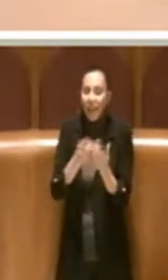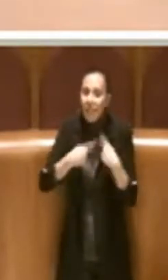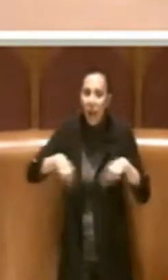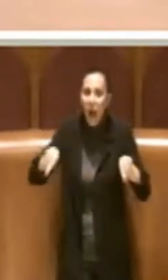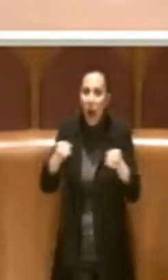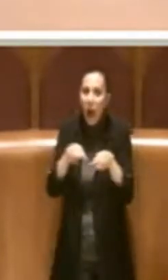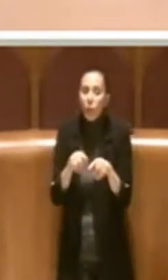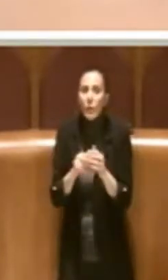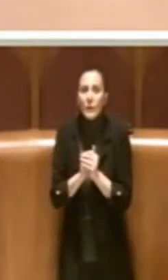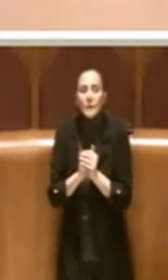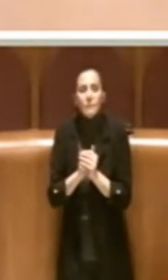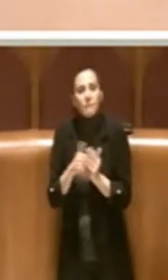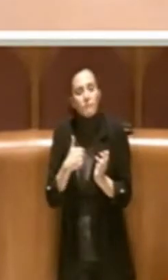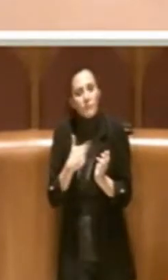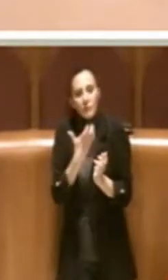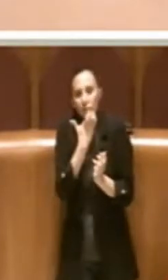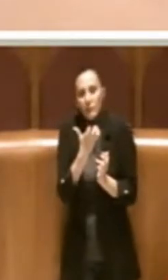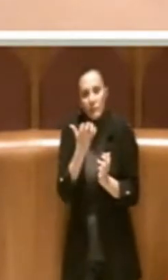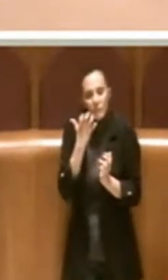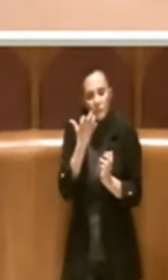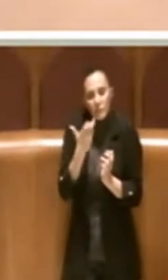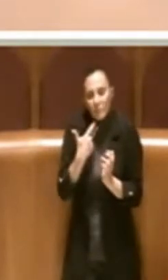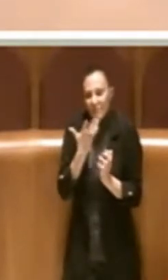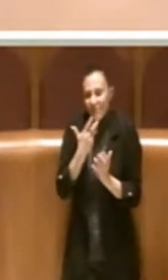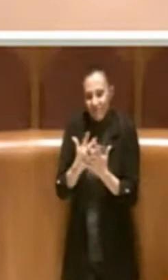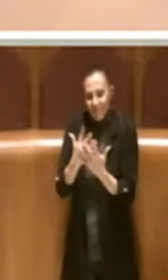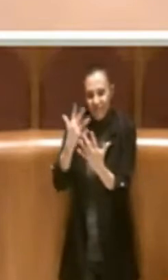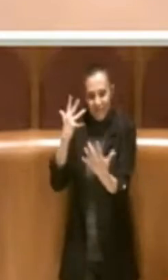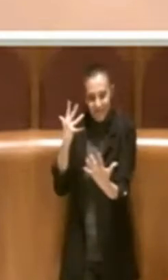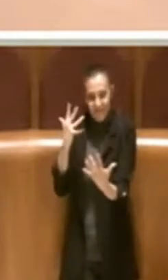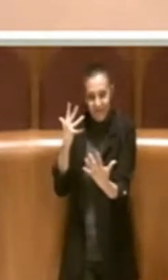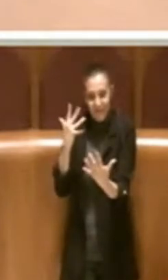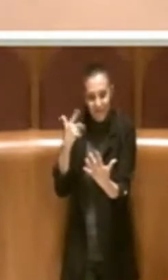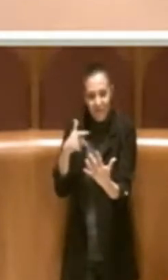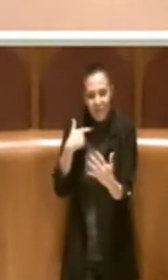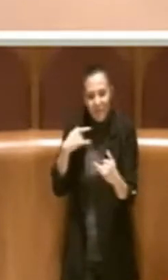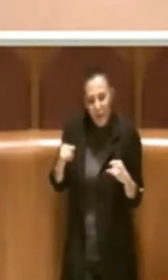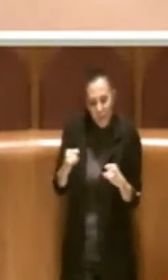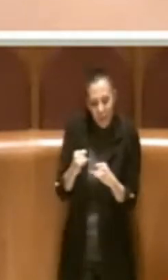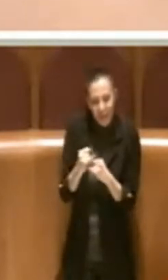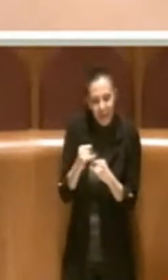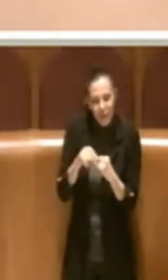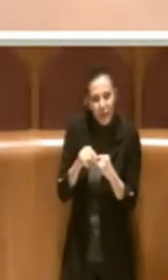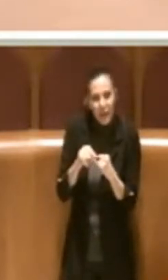A me preme sottolineare un aspetto in particolare.